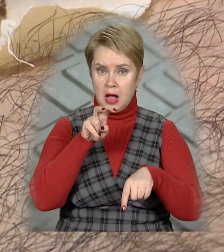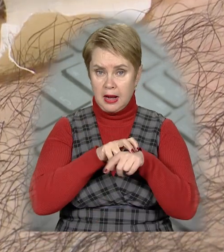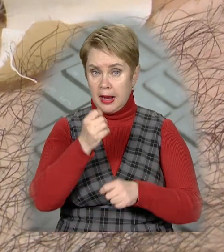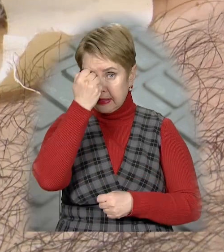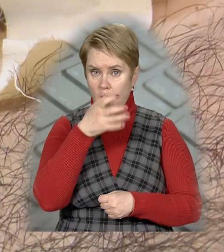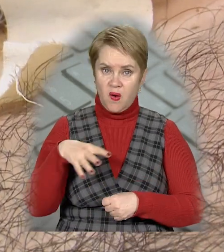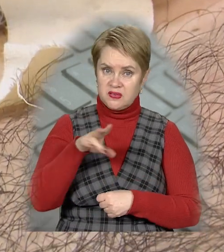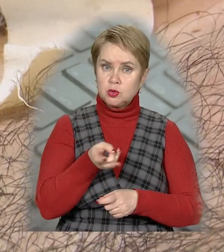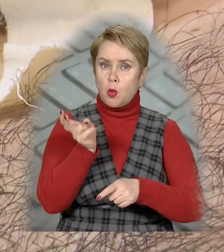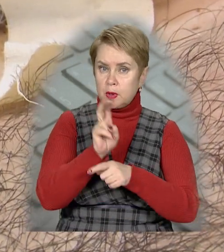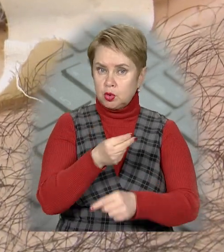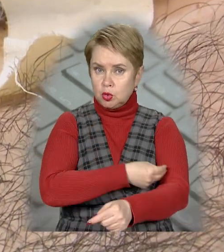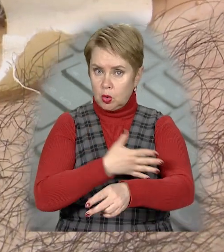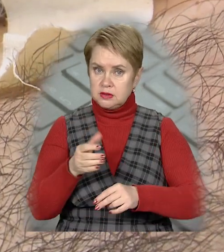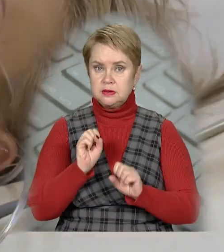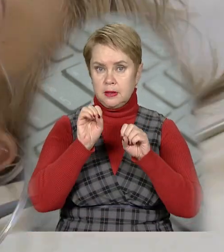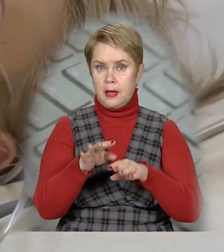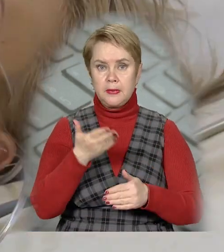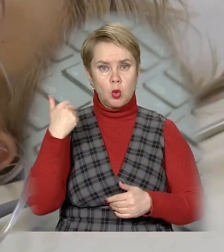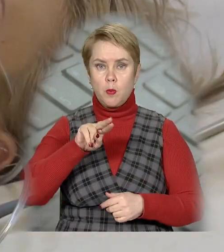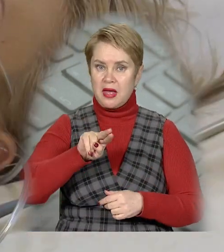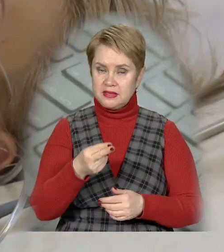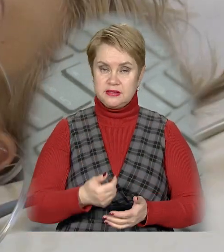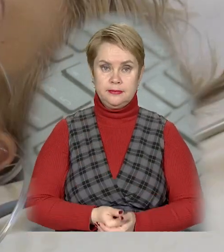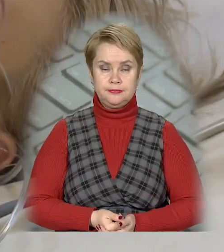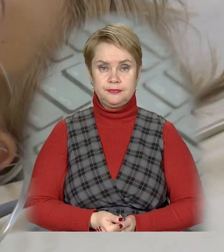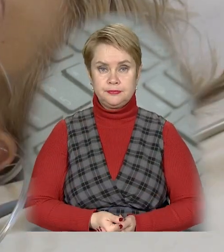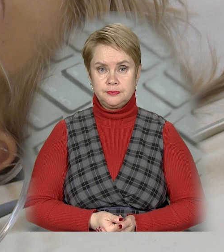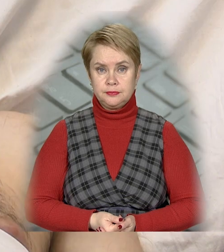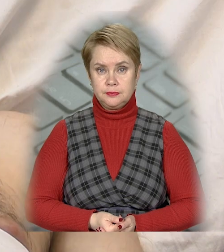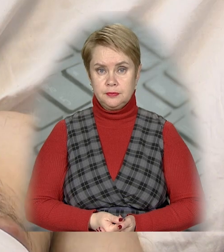Лікарі дякують усім, хто прийшов на донацію минулої п'ятниці.